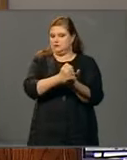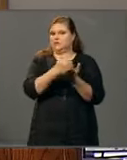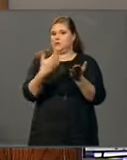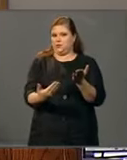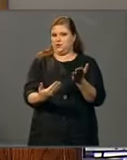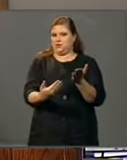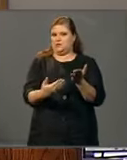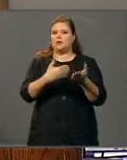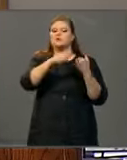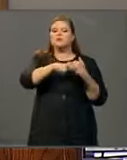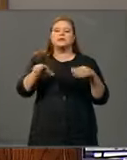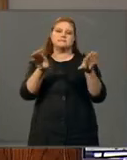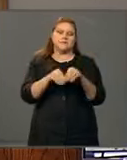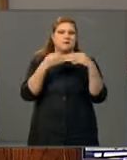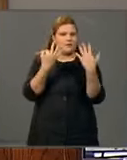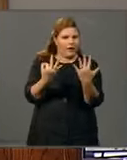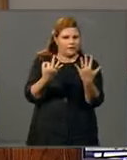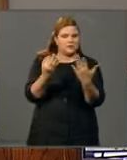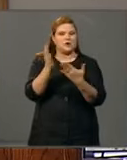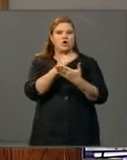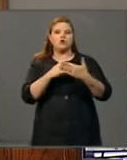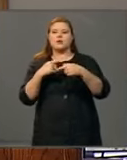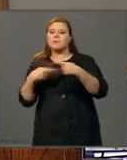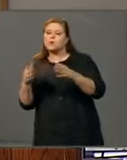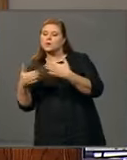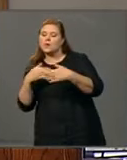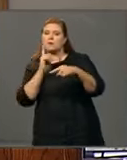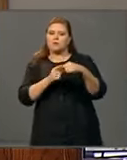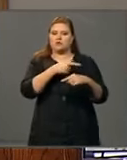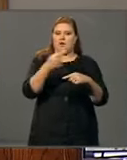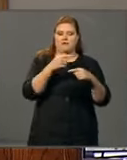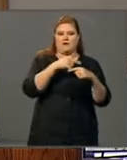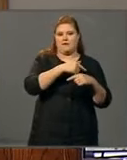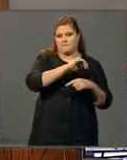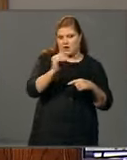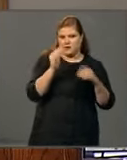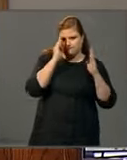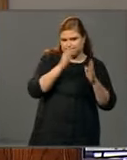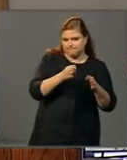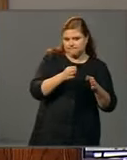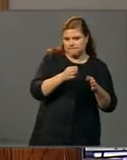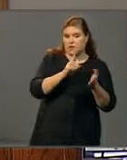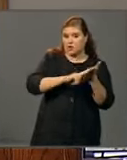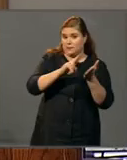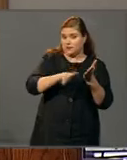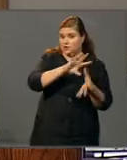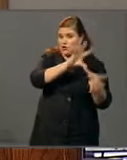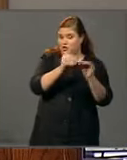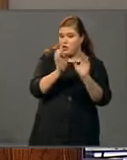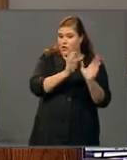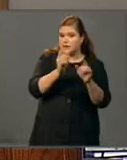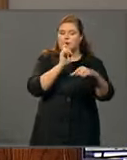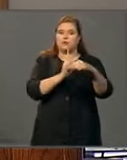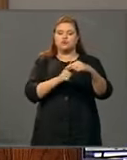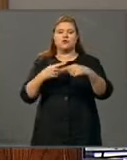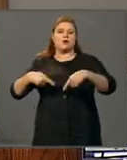vaiheessa kahdeksan henkilöä osa oman toimensa ohella. Talvivaara-toimiston lisäksi asiaa hoitaa Kainuun